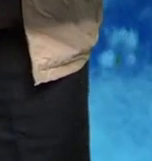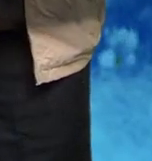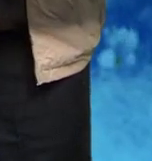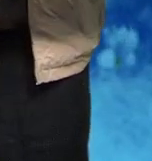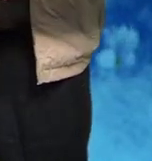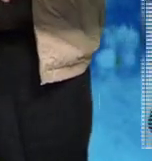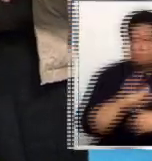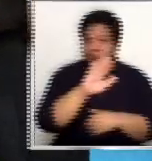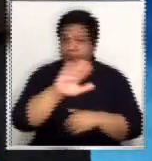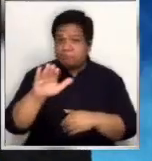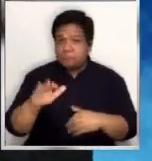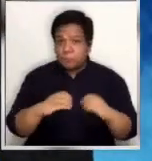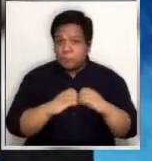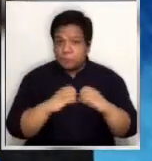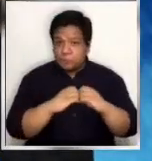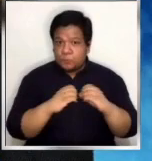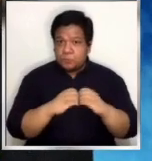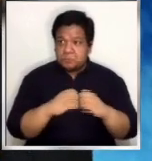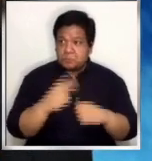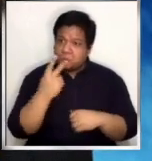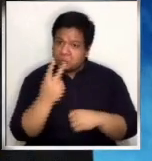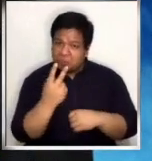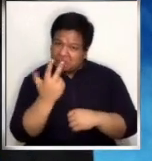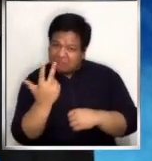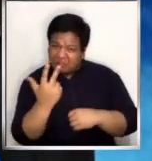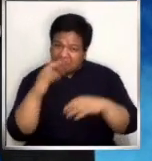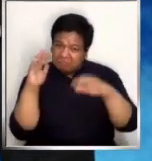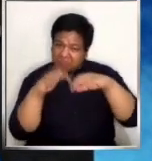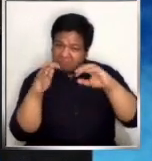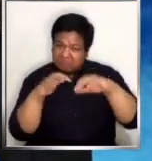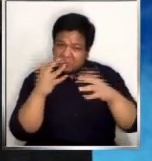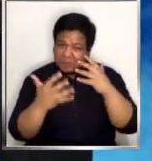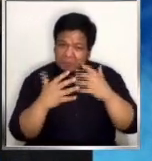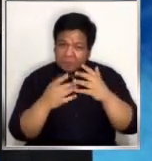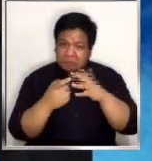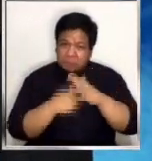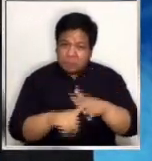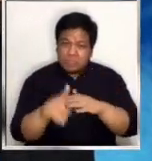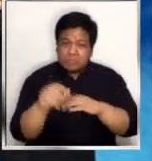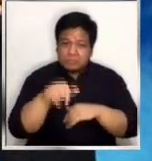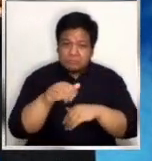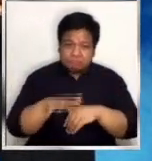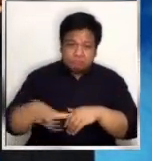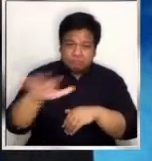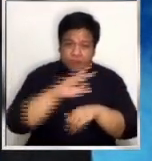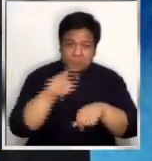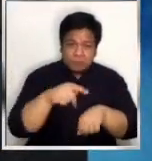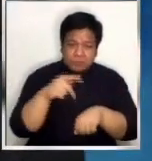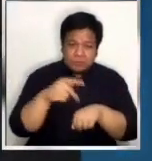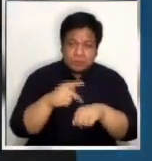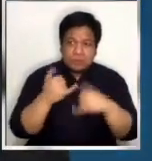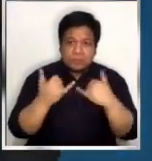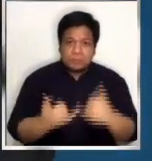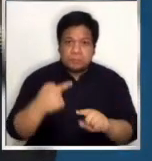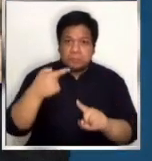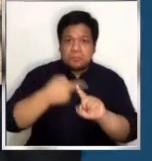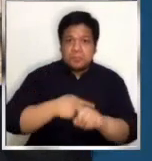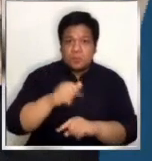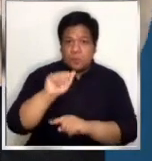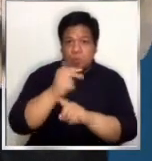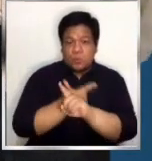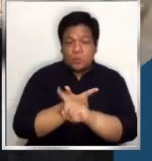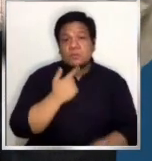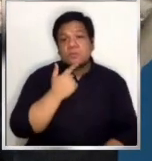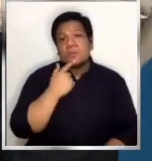dalawa o tatlong bagyo ang posibleng pumasok o mabuo dyan sa Philippine Area Responsibility ngayong buwan na Agosto. Kain sa pag-asa, e